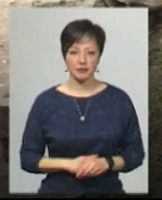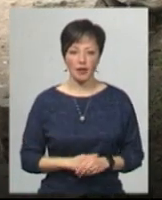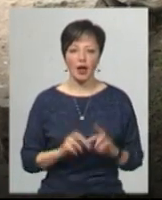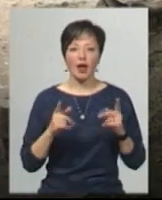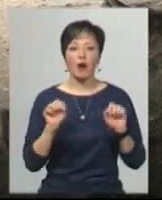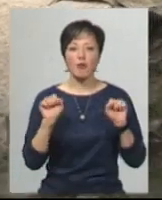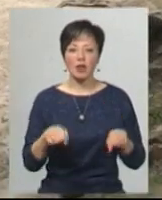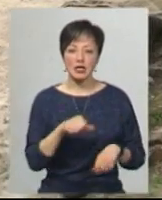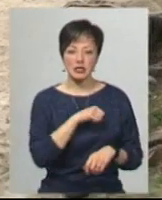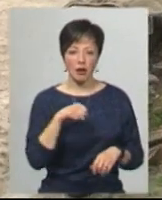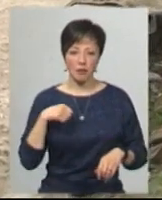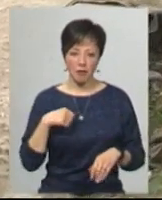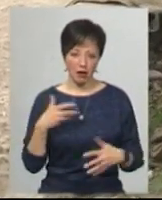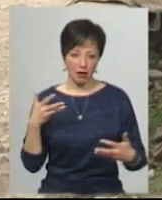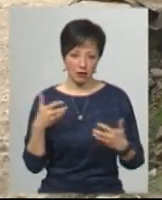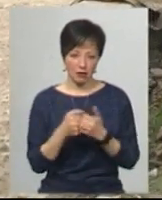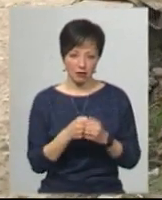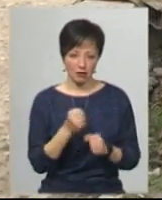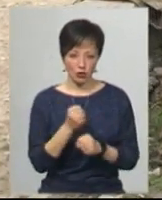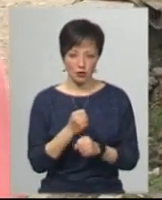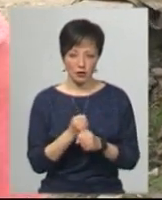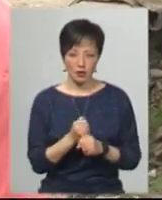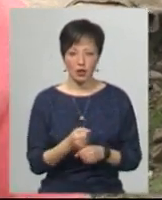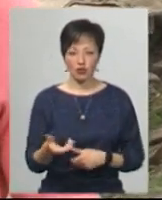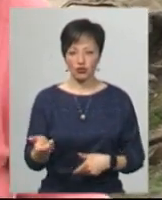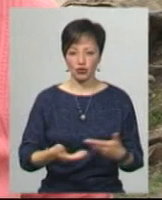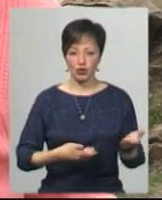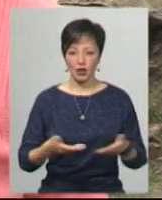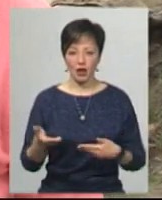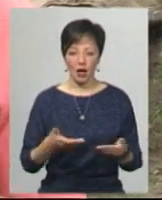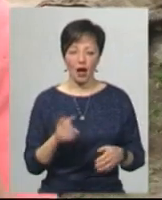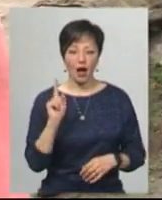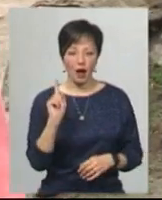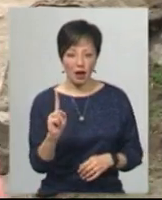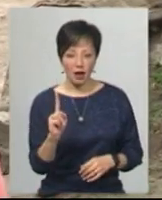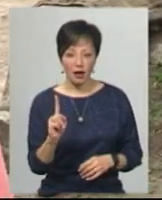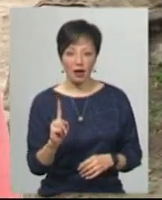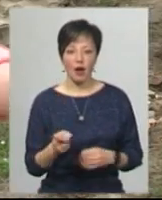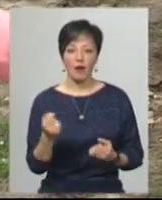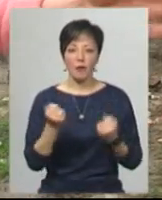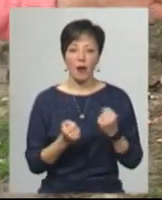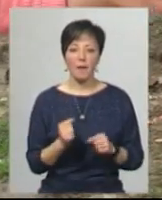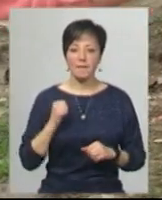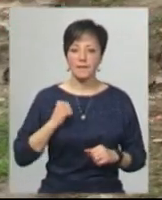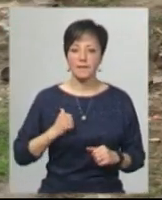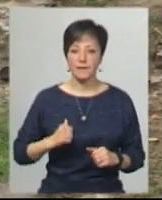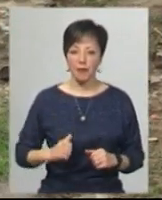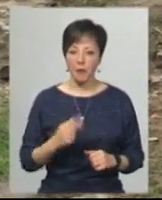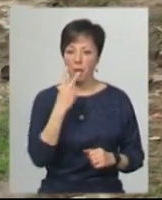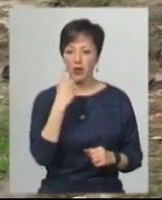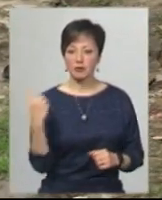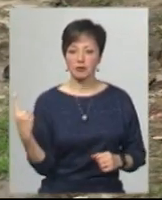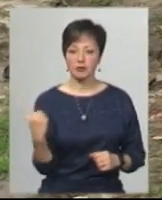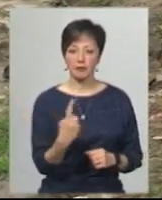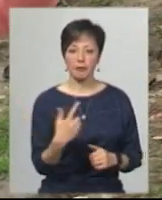як вона могла сама під колесом скусунути. Вона йшла, а що він їхав помалу, він побачив перед собою